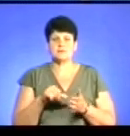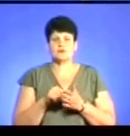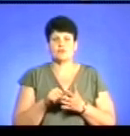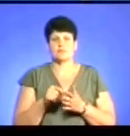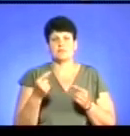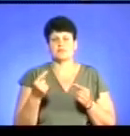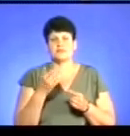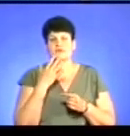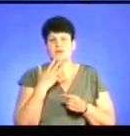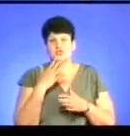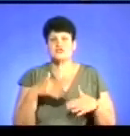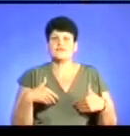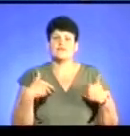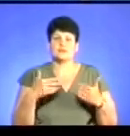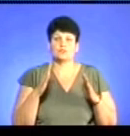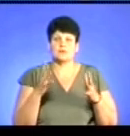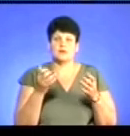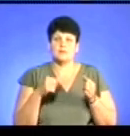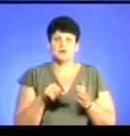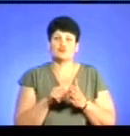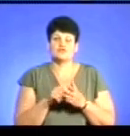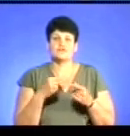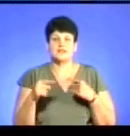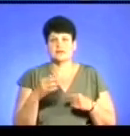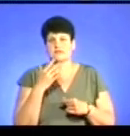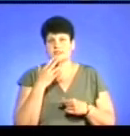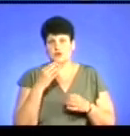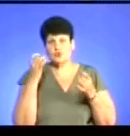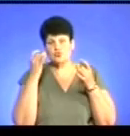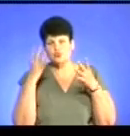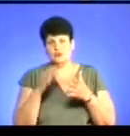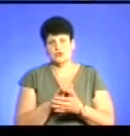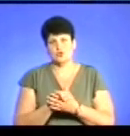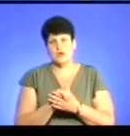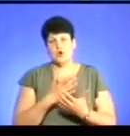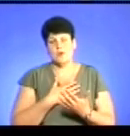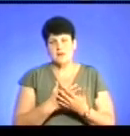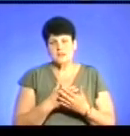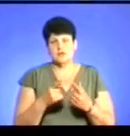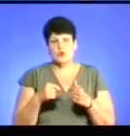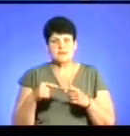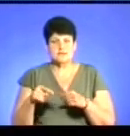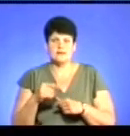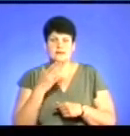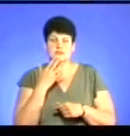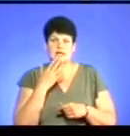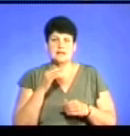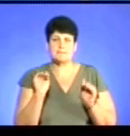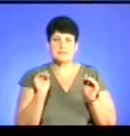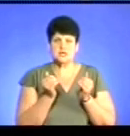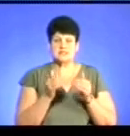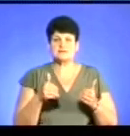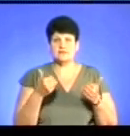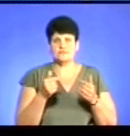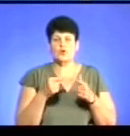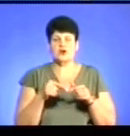чи звернеться, чи буде брати участь в різних національно-культурних товариствах, громадських організаціях нацменшин і звернеться чи до органу